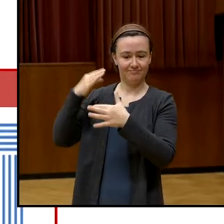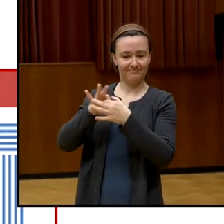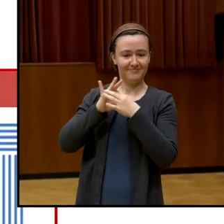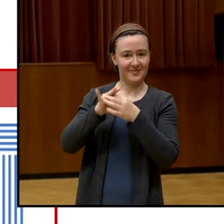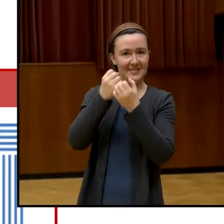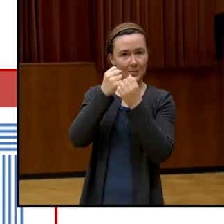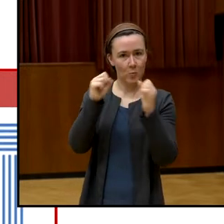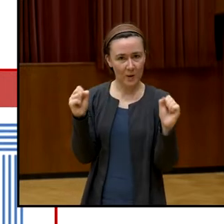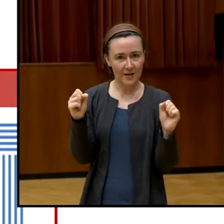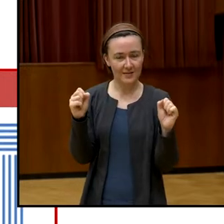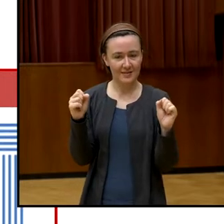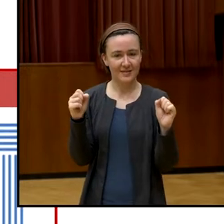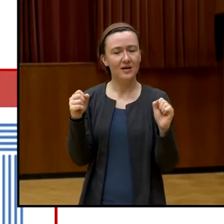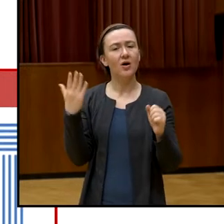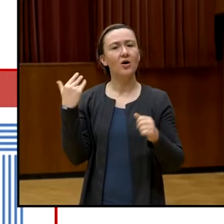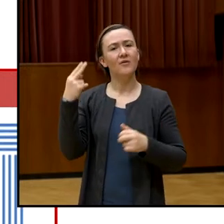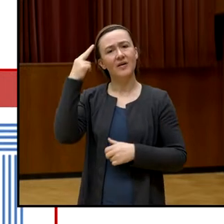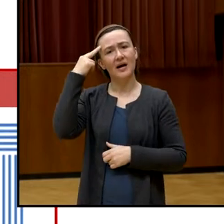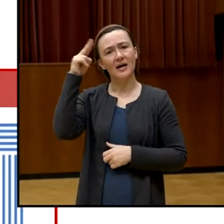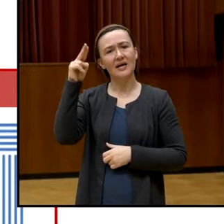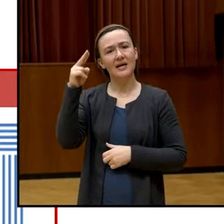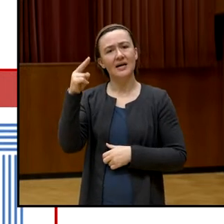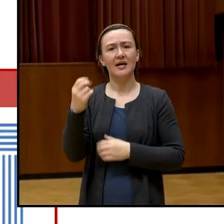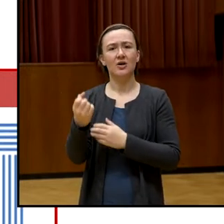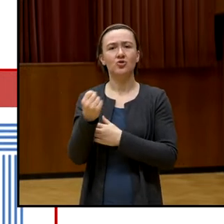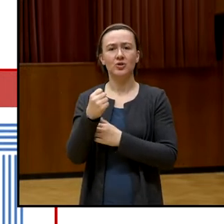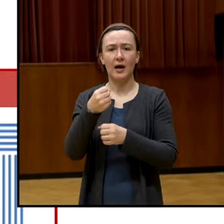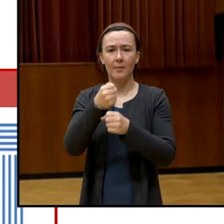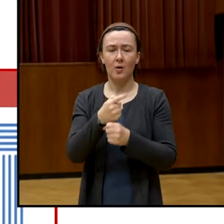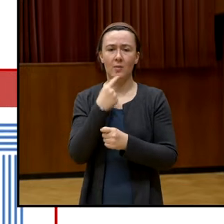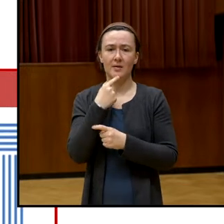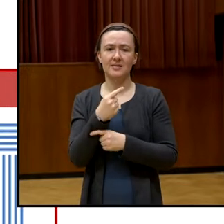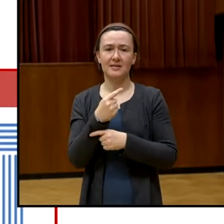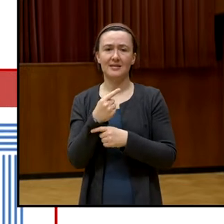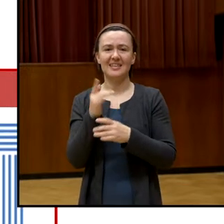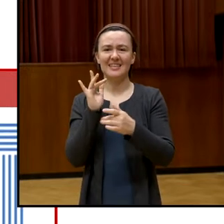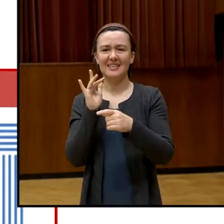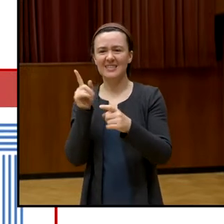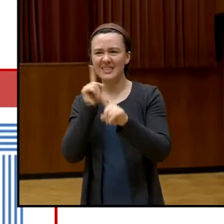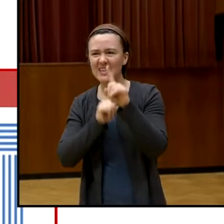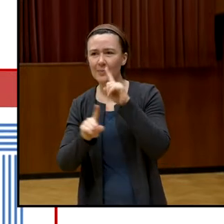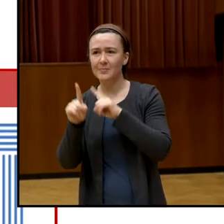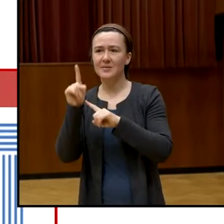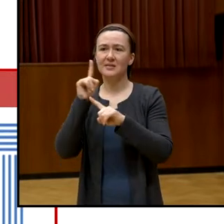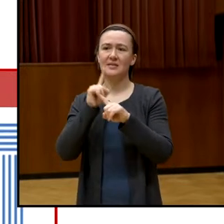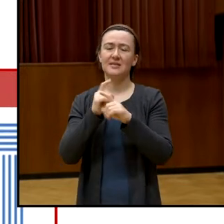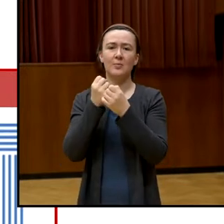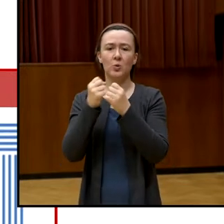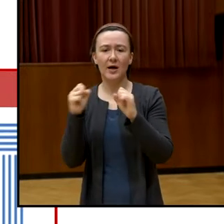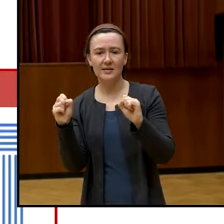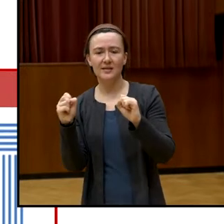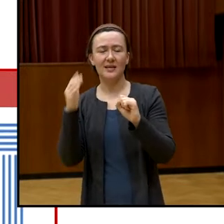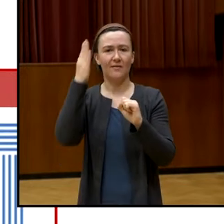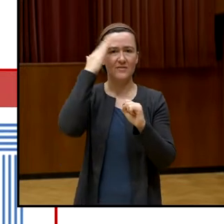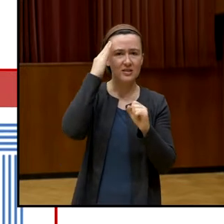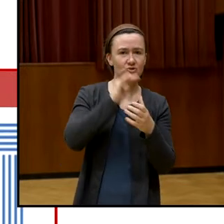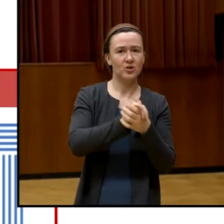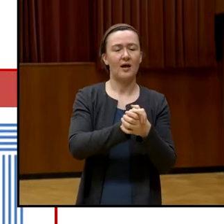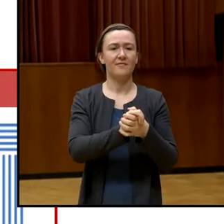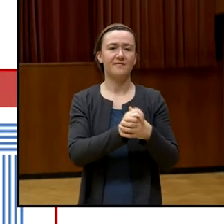wie es der Herr Starkbaum gesagt hat, in die Wissenschaft und in die Medien. Und wenn wir dieses Bild anschauen,